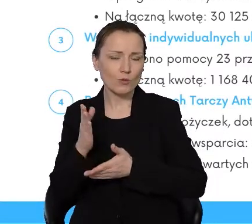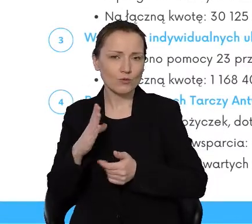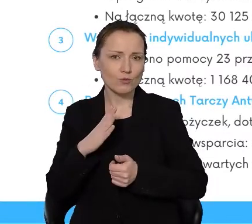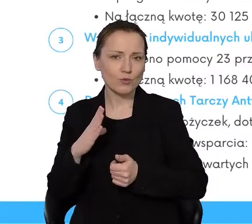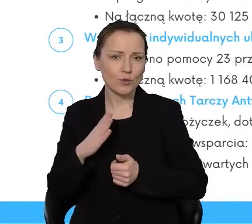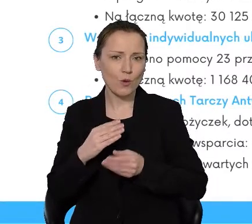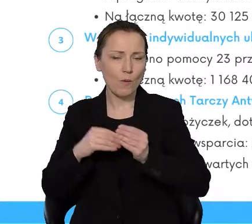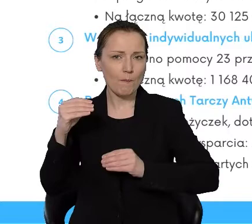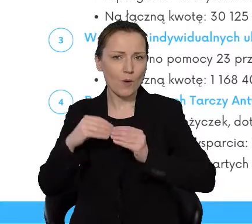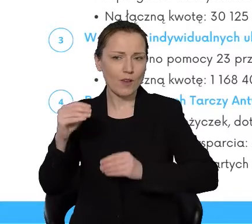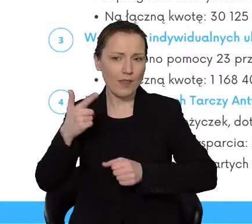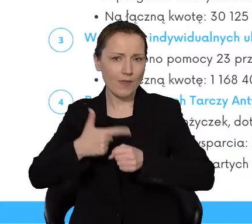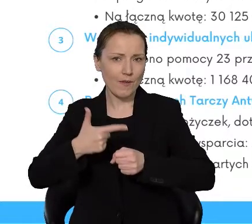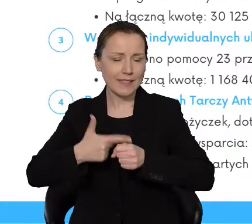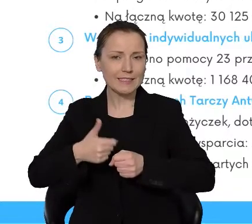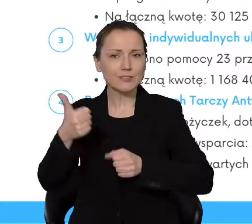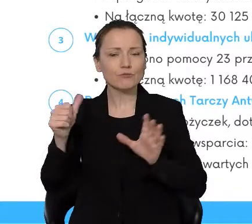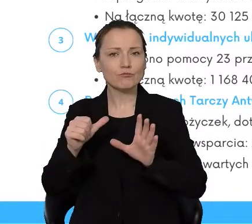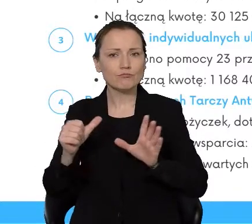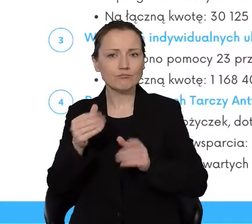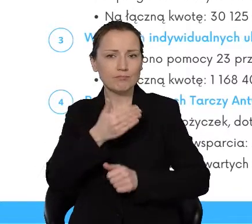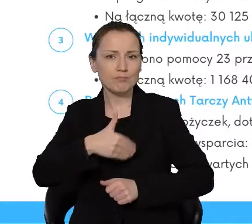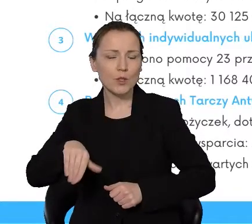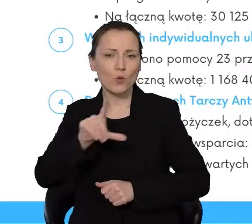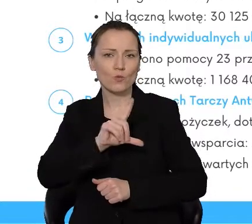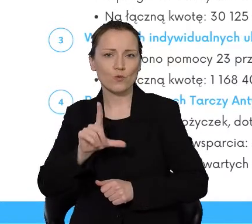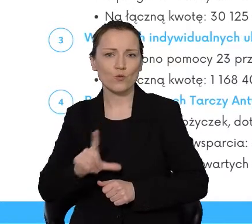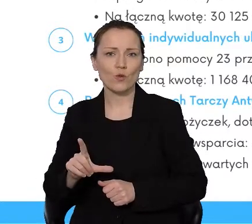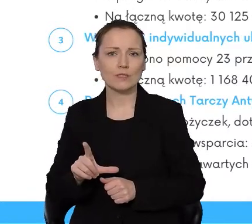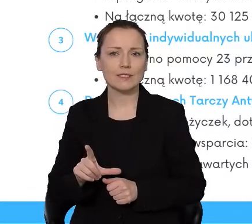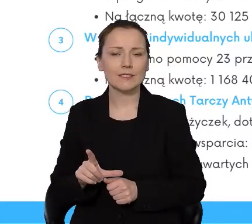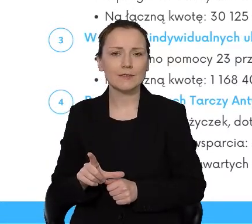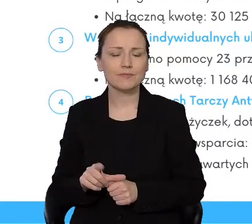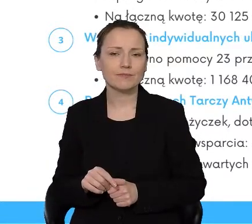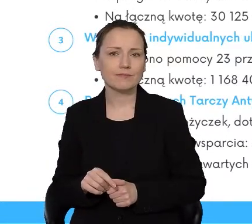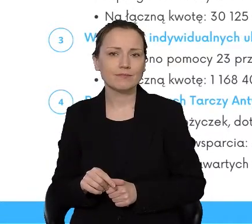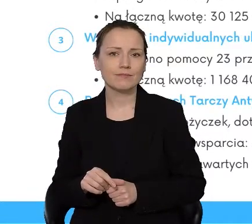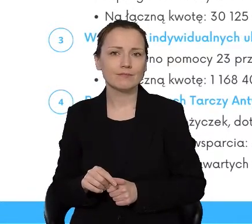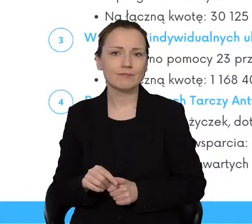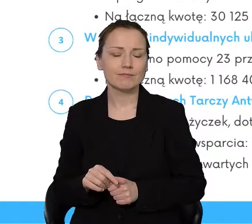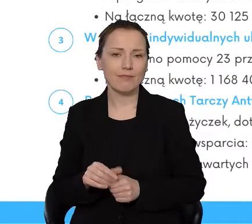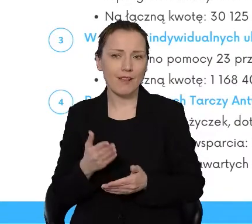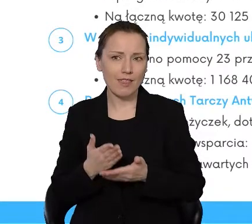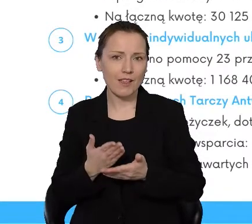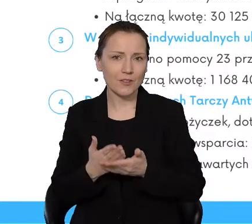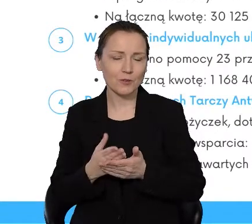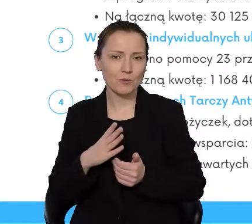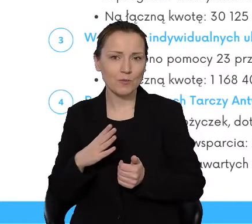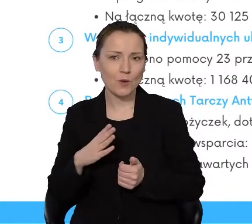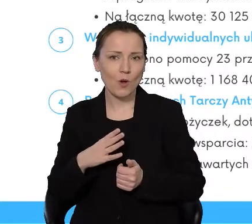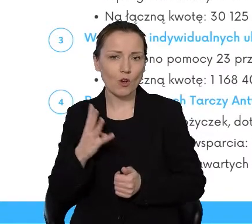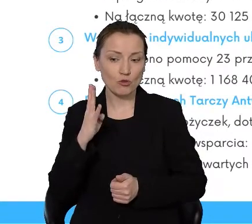ponad 26 milionów złotych. Potrzeba było w związku z tym zawrzeć prawie